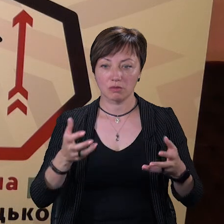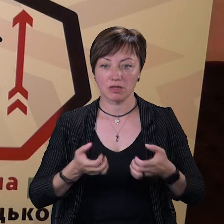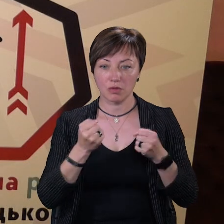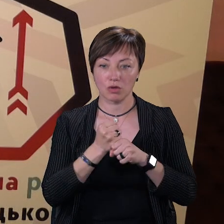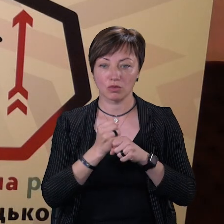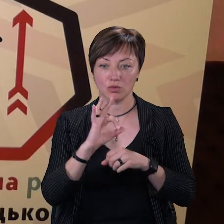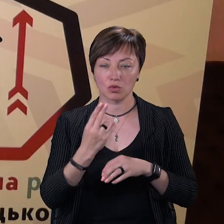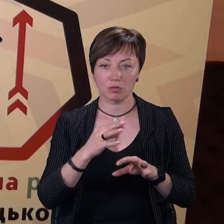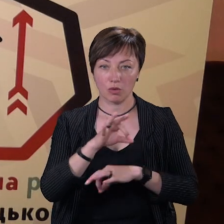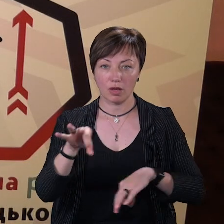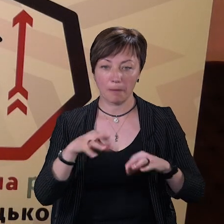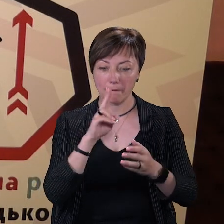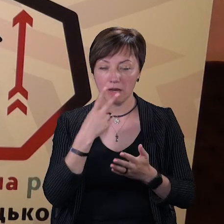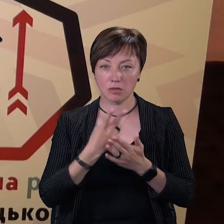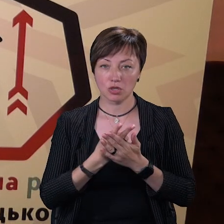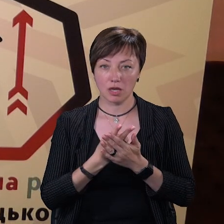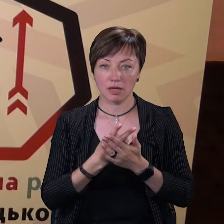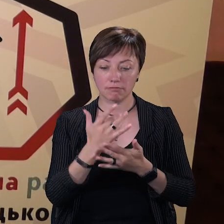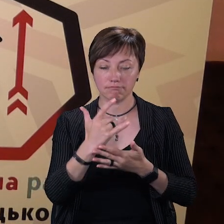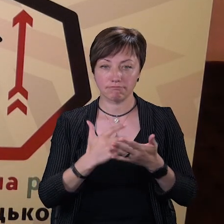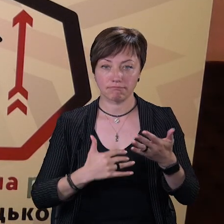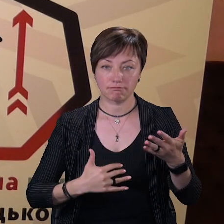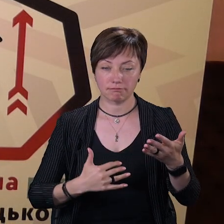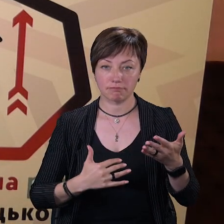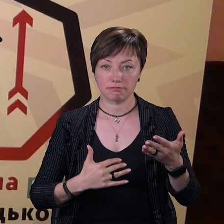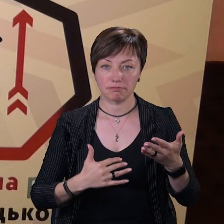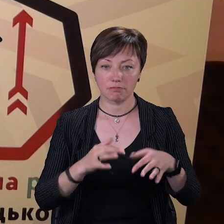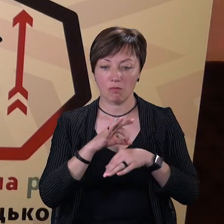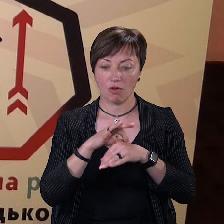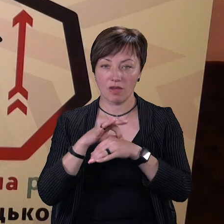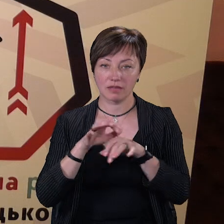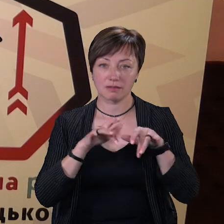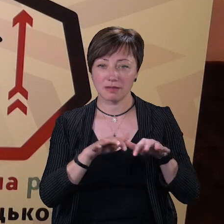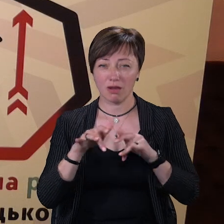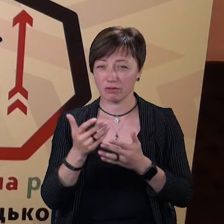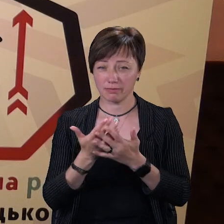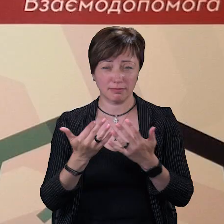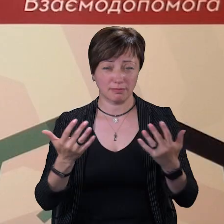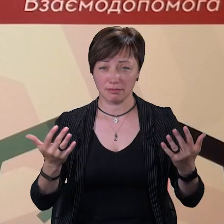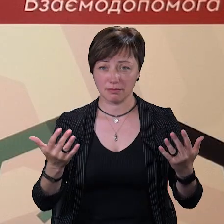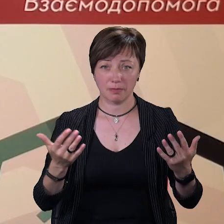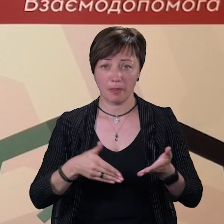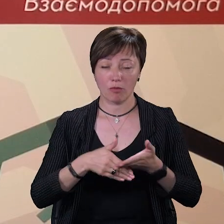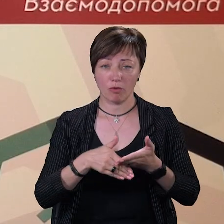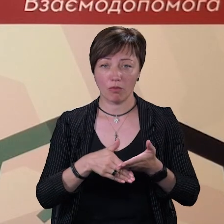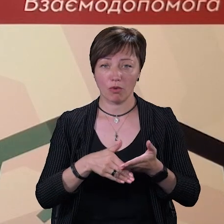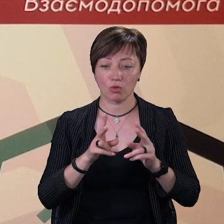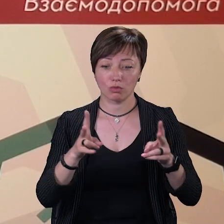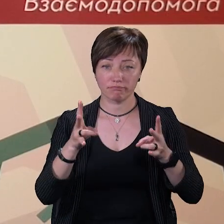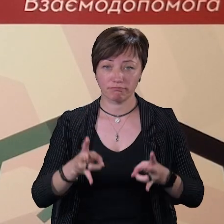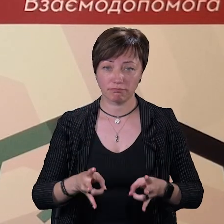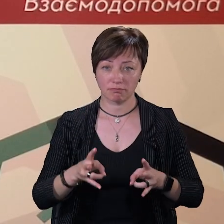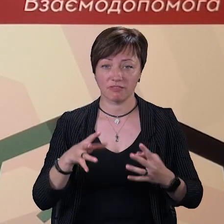розробку соціальних проєктів, передбачає з собою проведення низку заходів. Зокрема, це допомога тим, хто